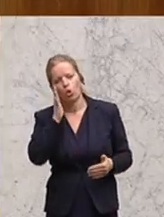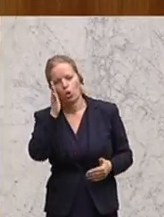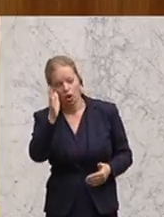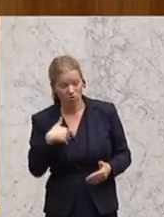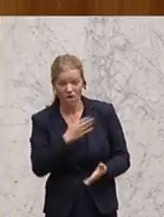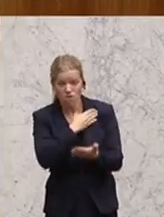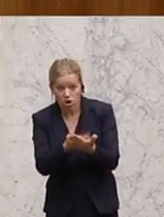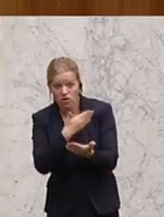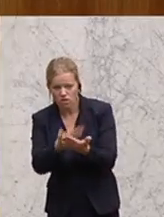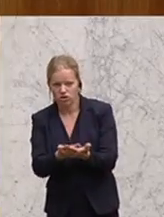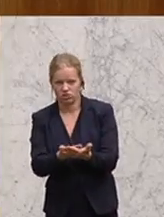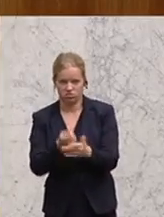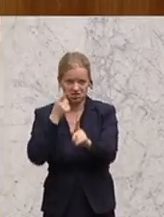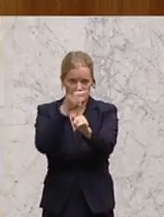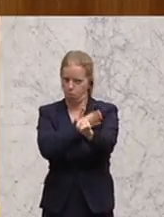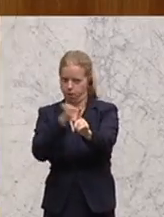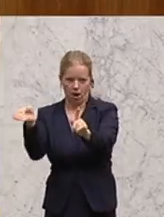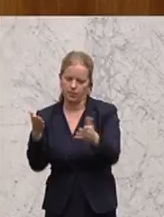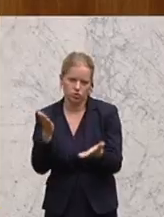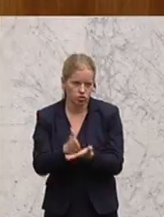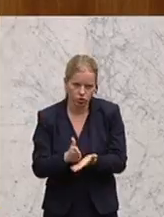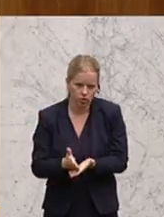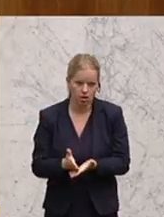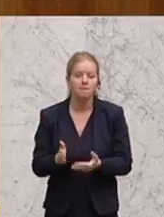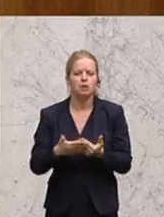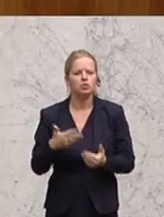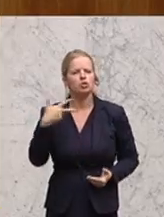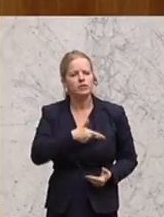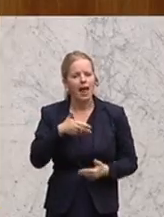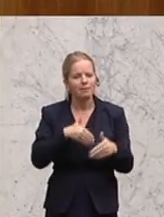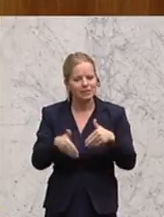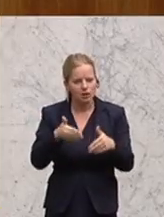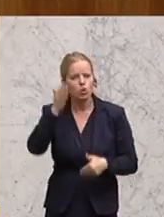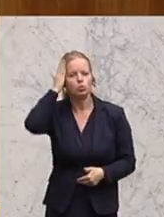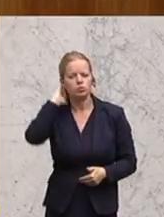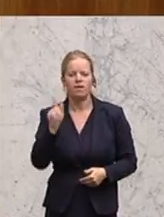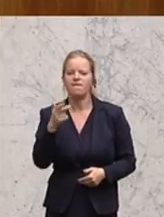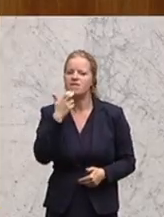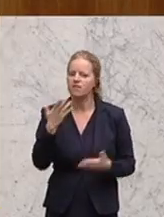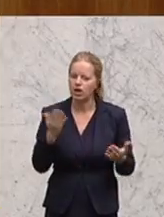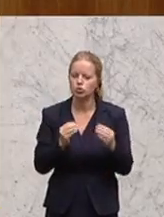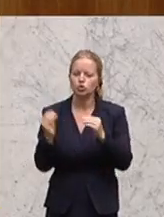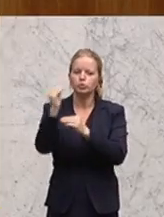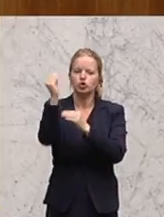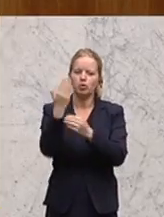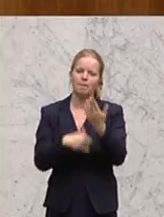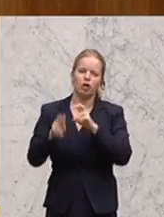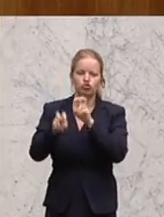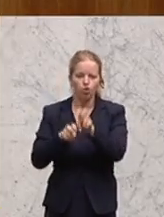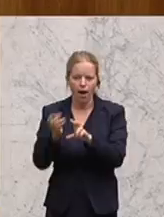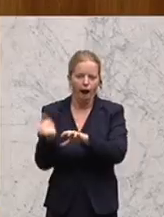zielführend. Zum Beispiel möchte Sozialminister Hunsdorfer die Überstunden höher besteuern und verkennt